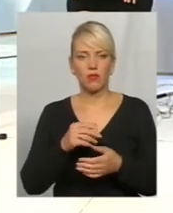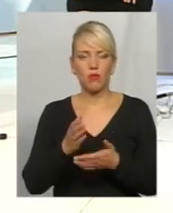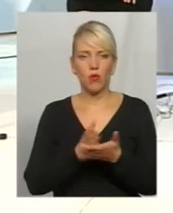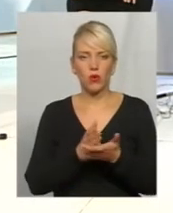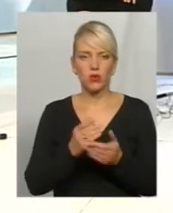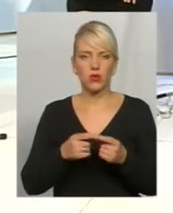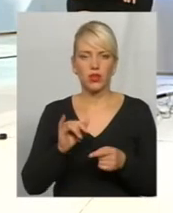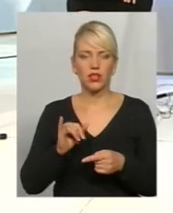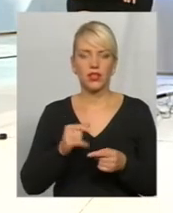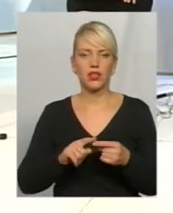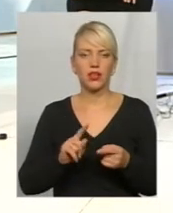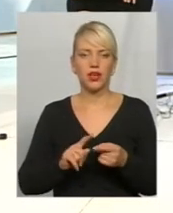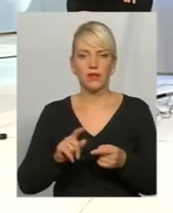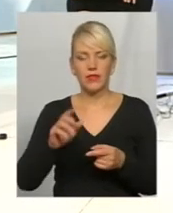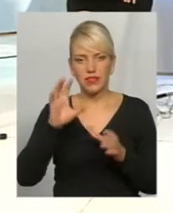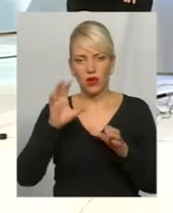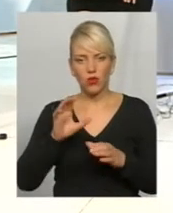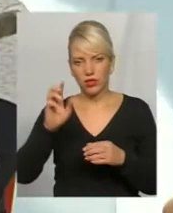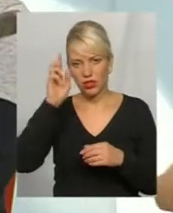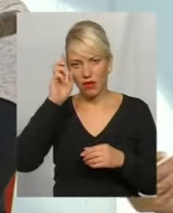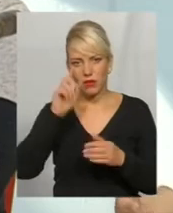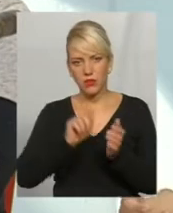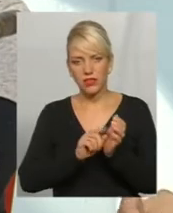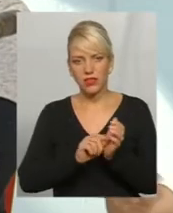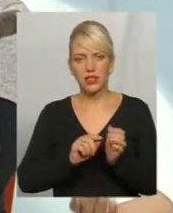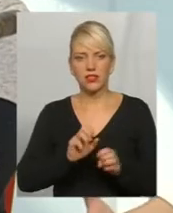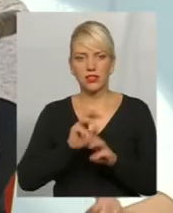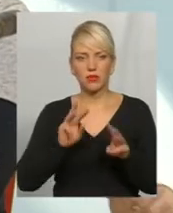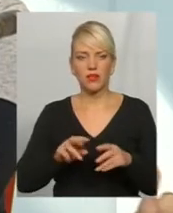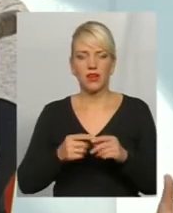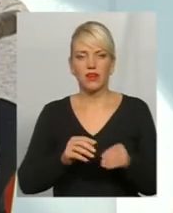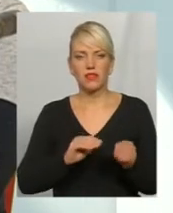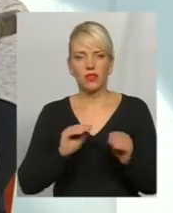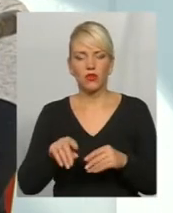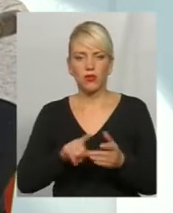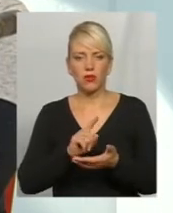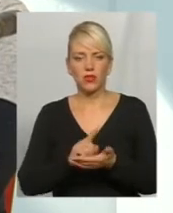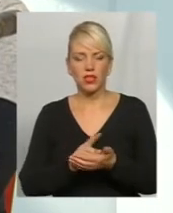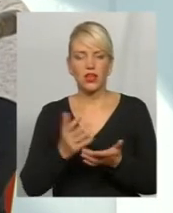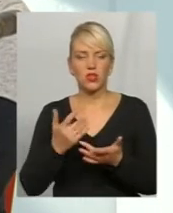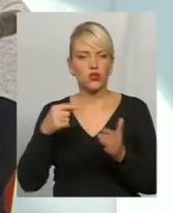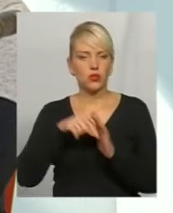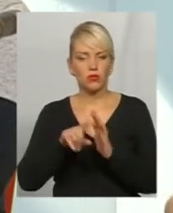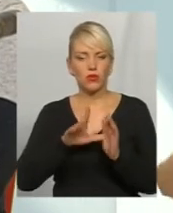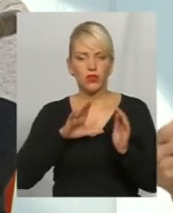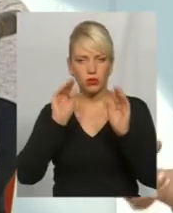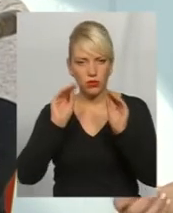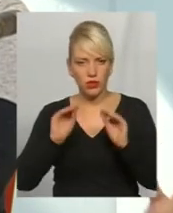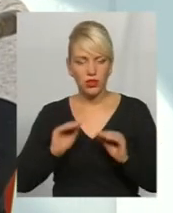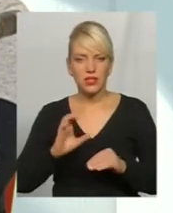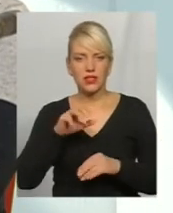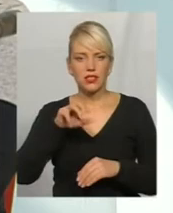про недержавне пенсійне забезпечення встановлені обов'язкові вимоги до статуту, які положені він повинен містити. Далі